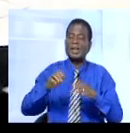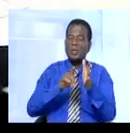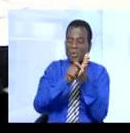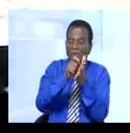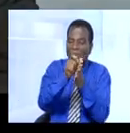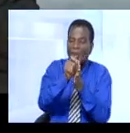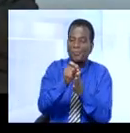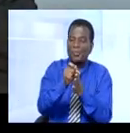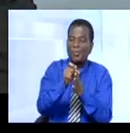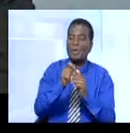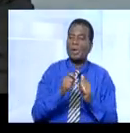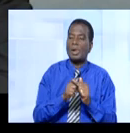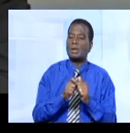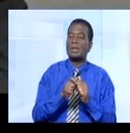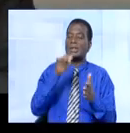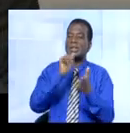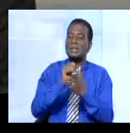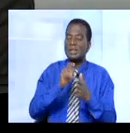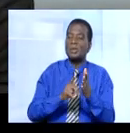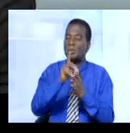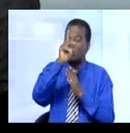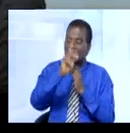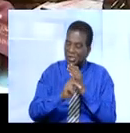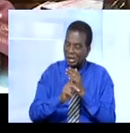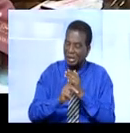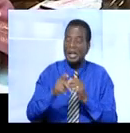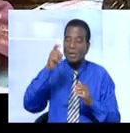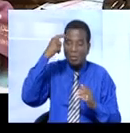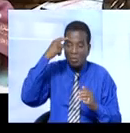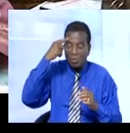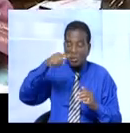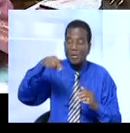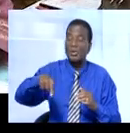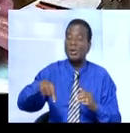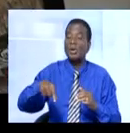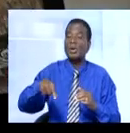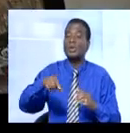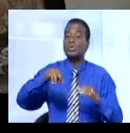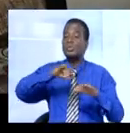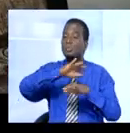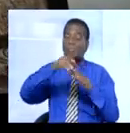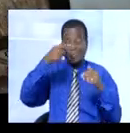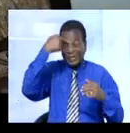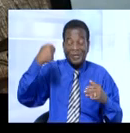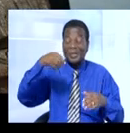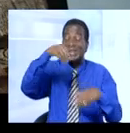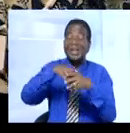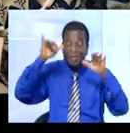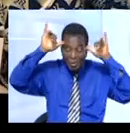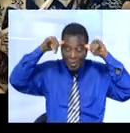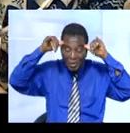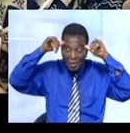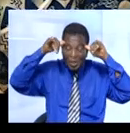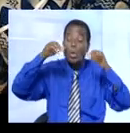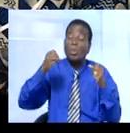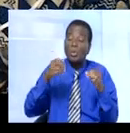de lutte contre la tique à Bovius au micro plus financé par lui au mois, une quarantaine d'acteurs des services vétérinaires des huit pays de l'Union sont à